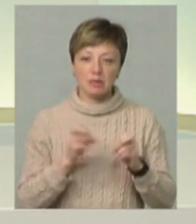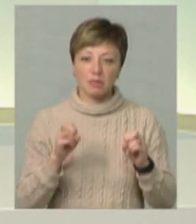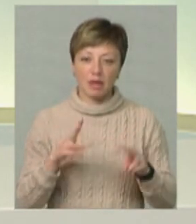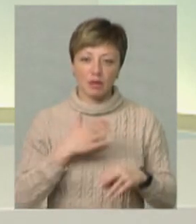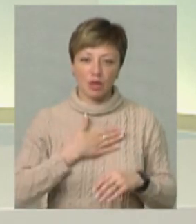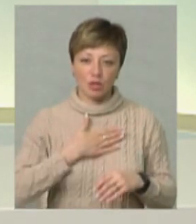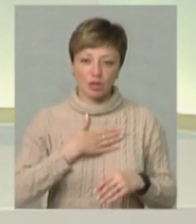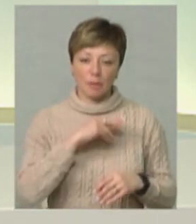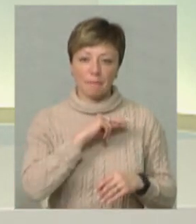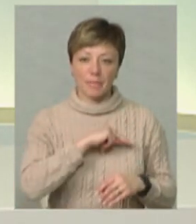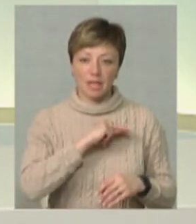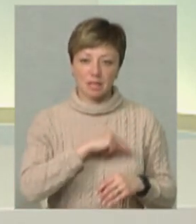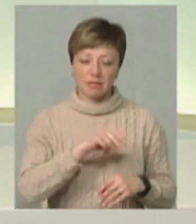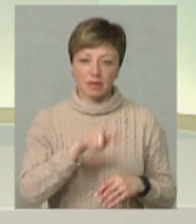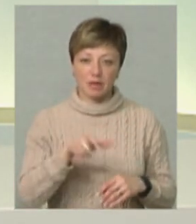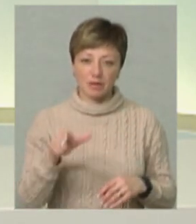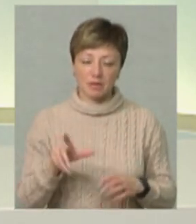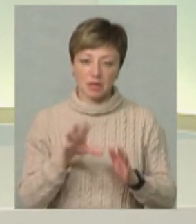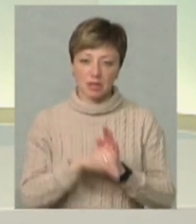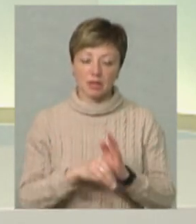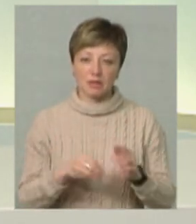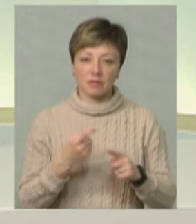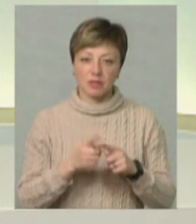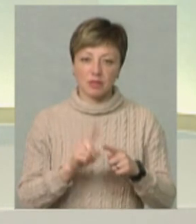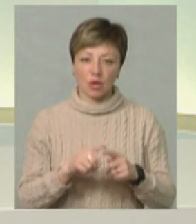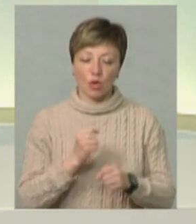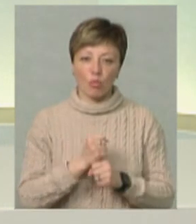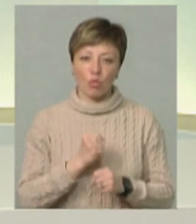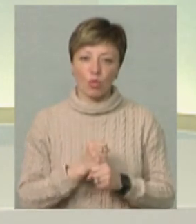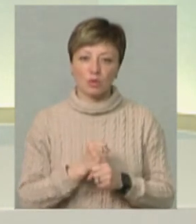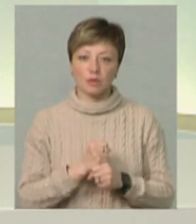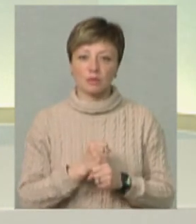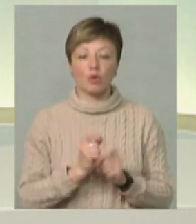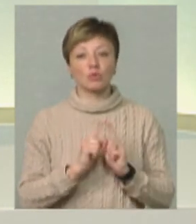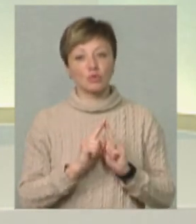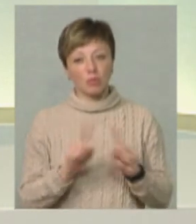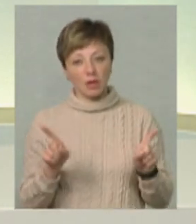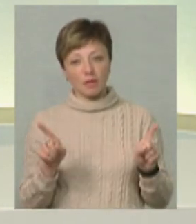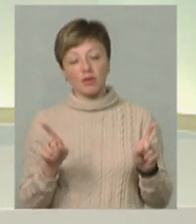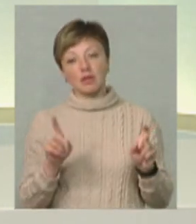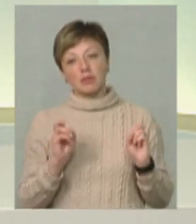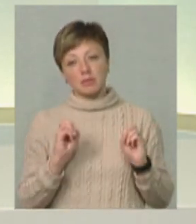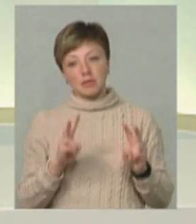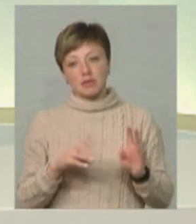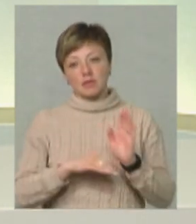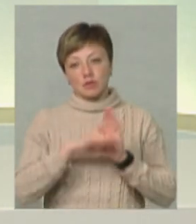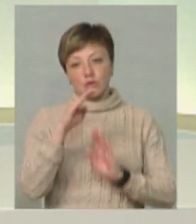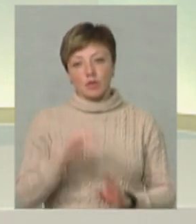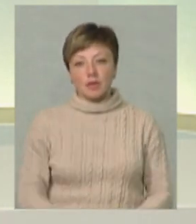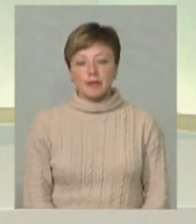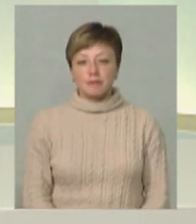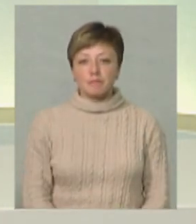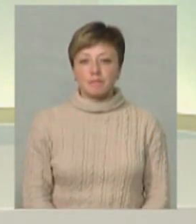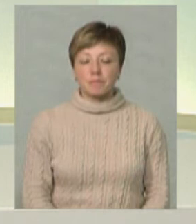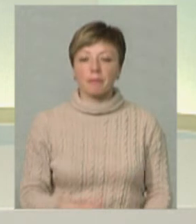наших робітників, які задіяні на тих роботах, а вони є особливо високого ризику.